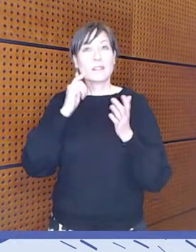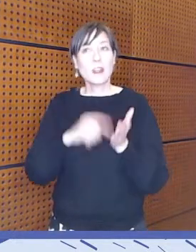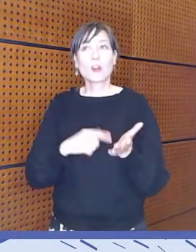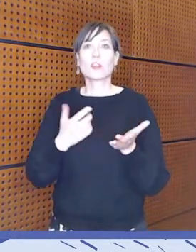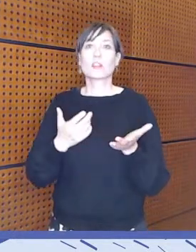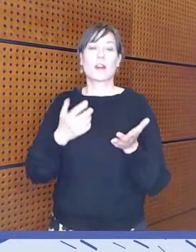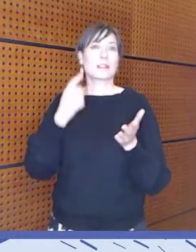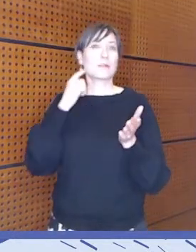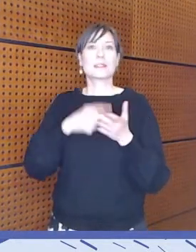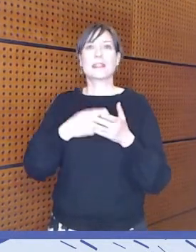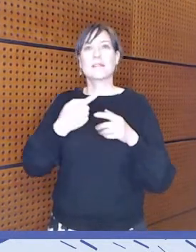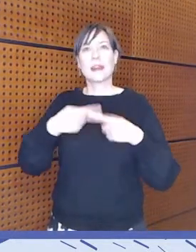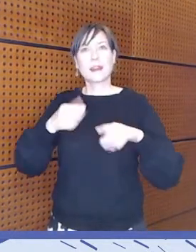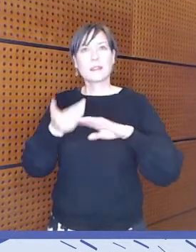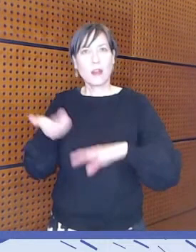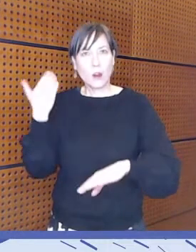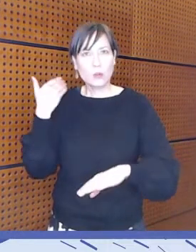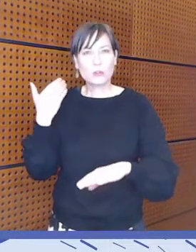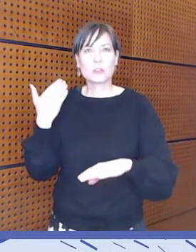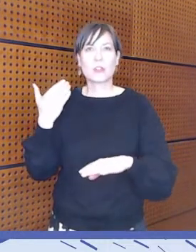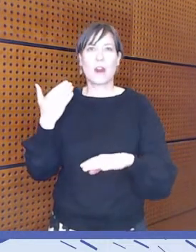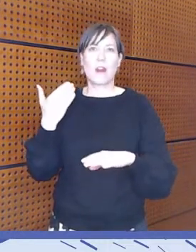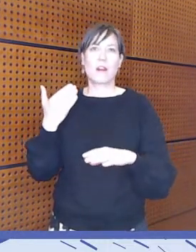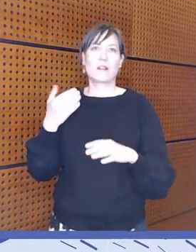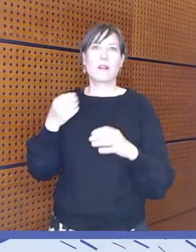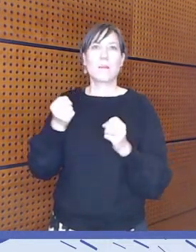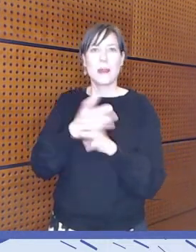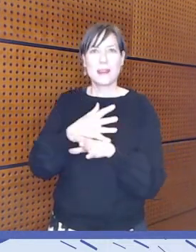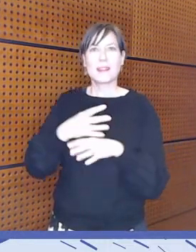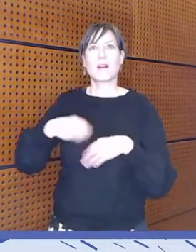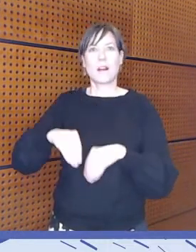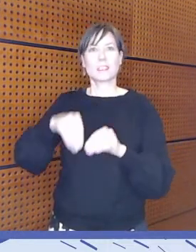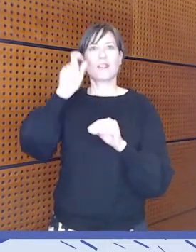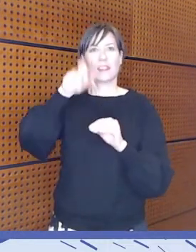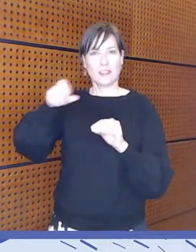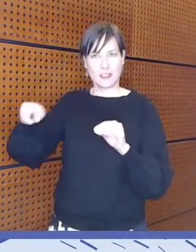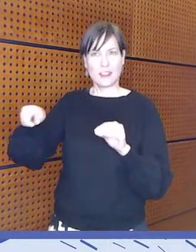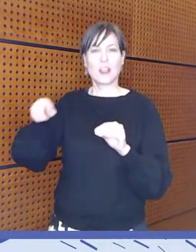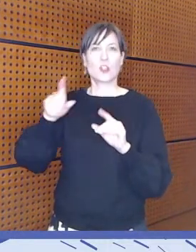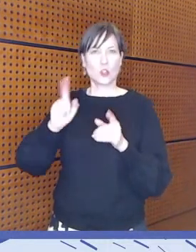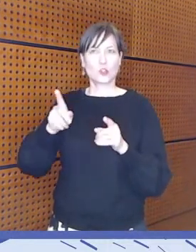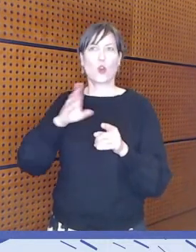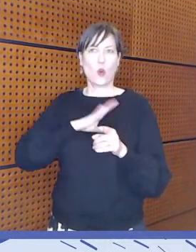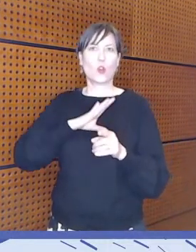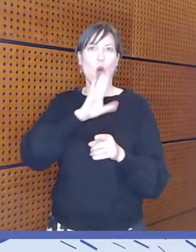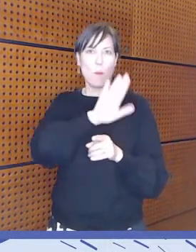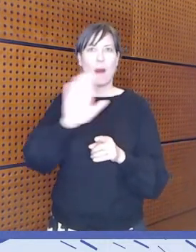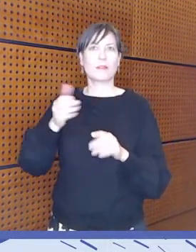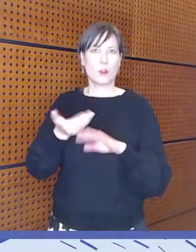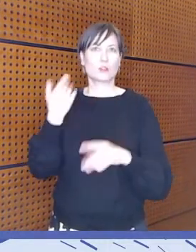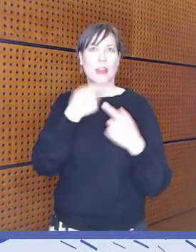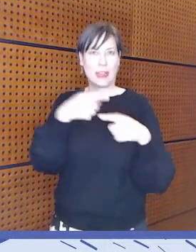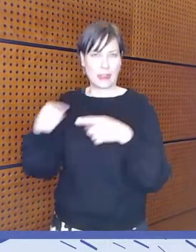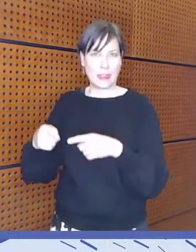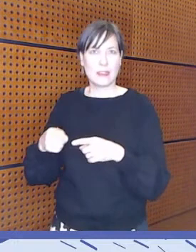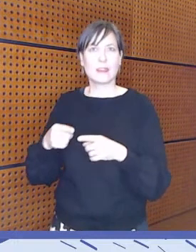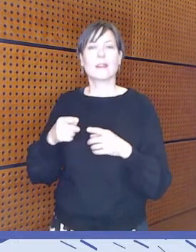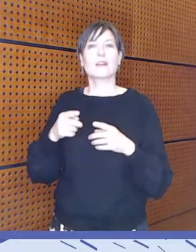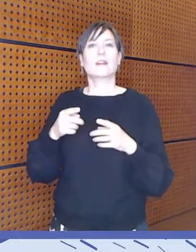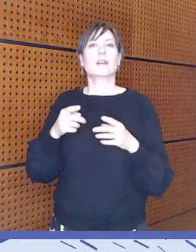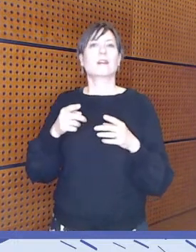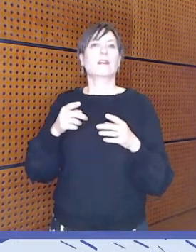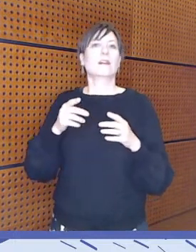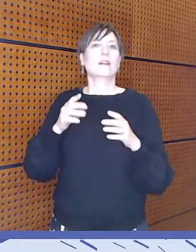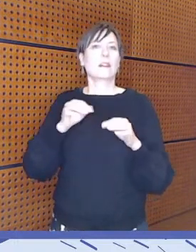taustaisten mediakasvattajien kokemus ja asiantuntijuus pitäisi